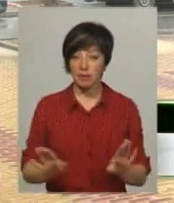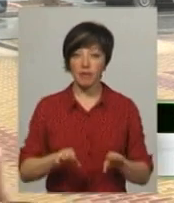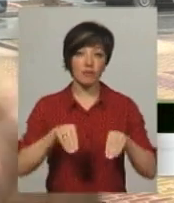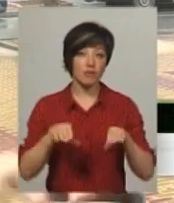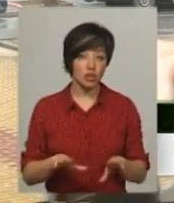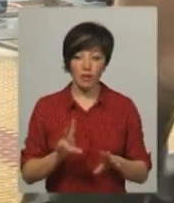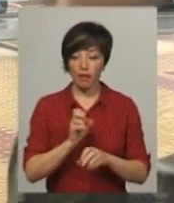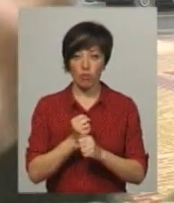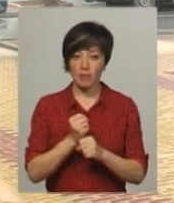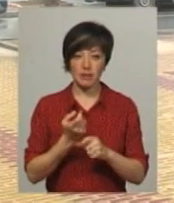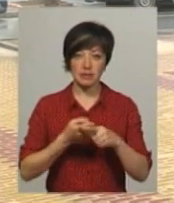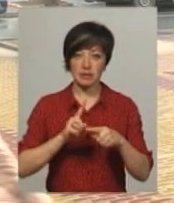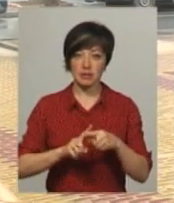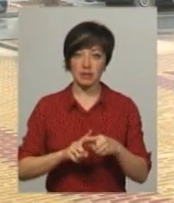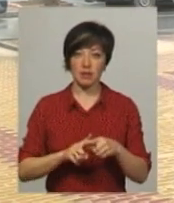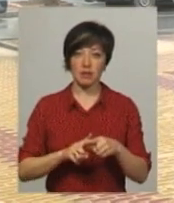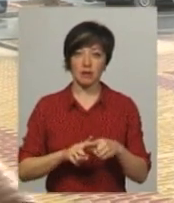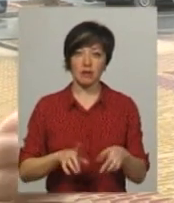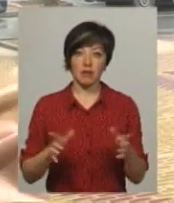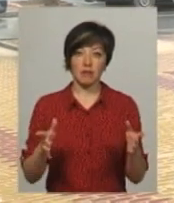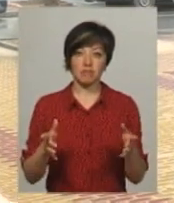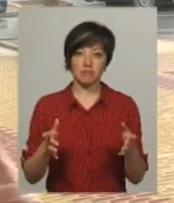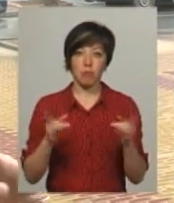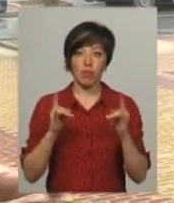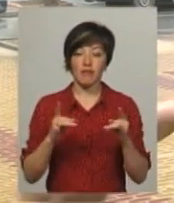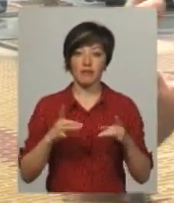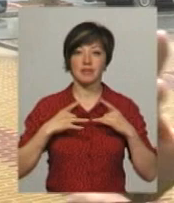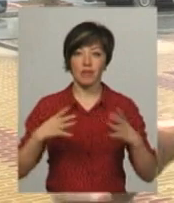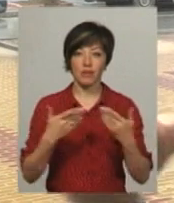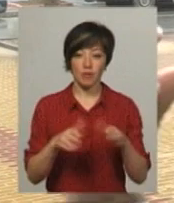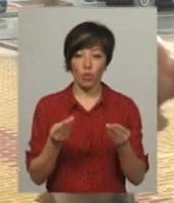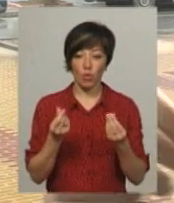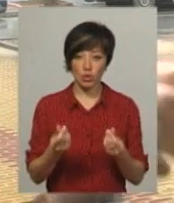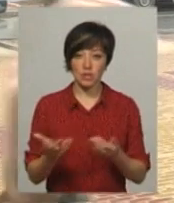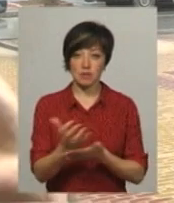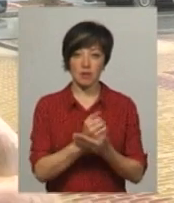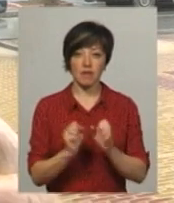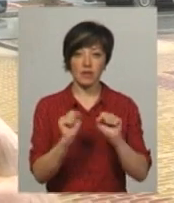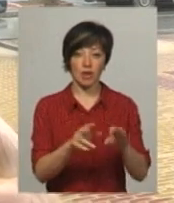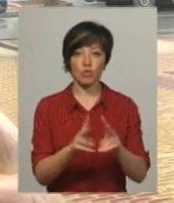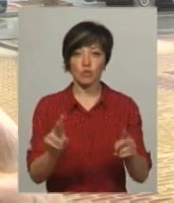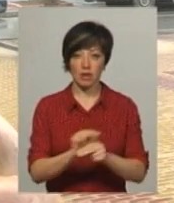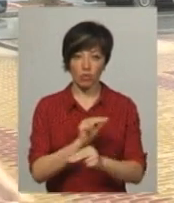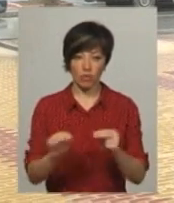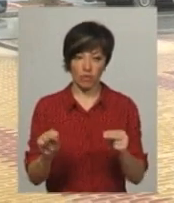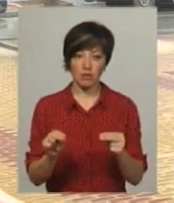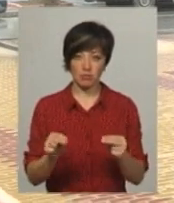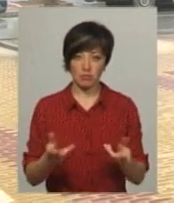вирішила не робити оцих понтів на святу випуску, а ці кошти, які зібрали, віддати комусь на лікування.